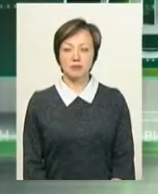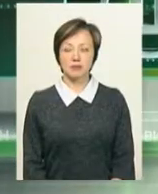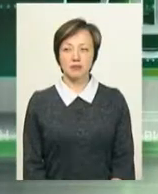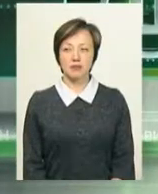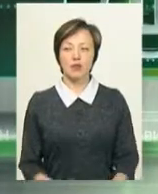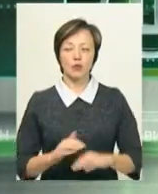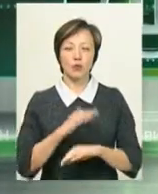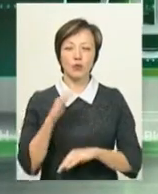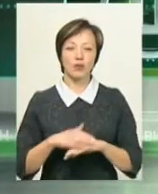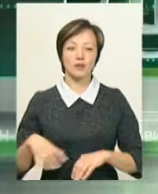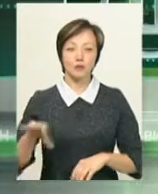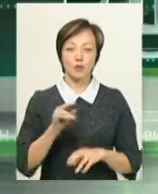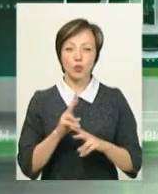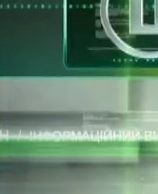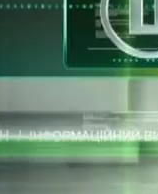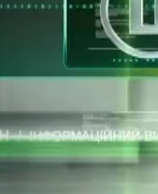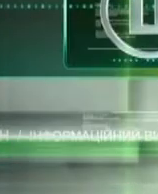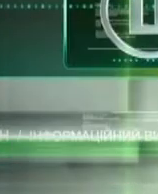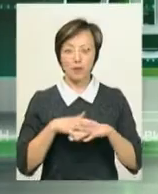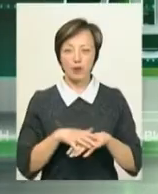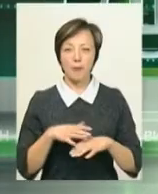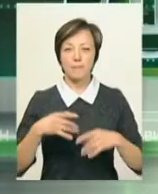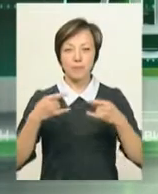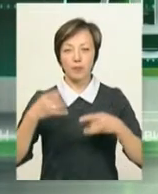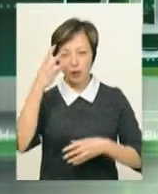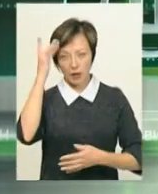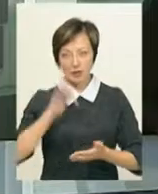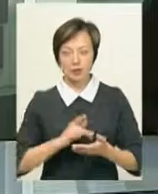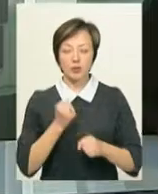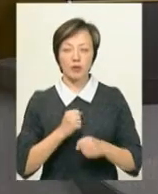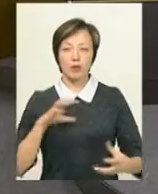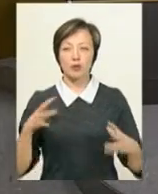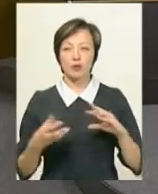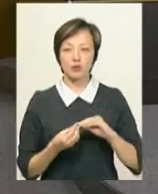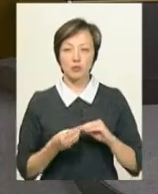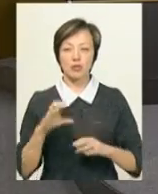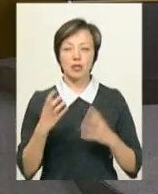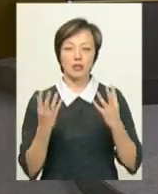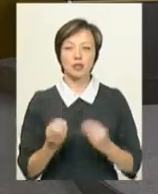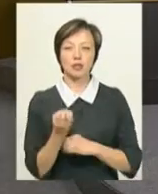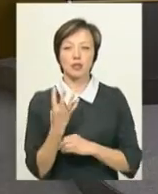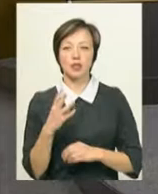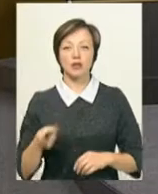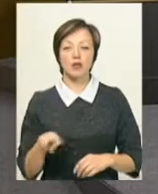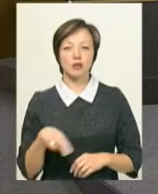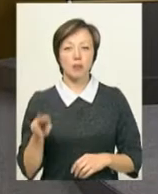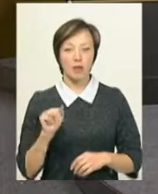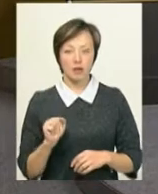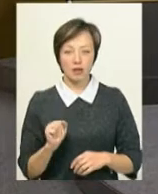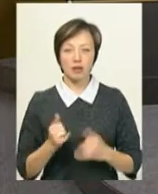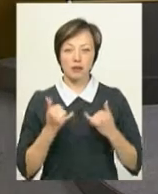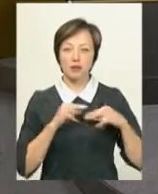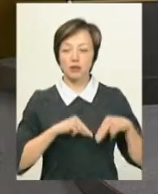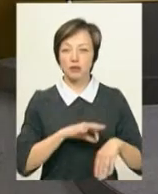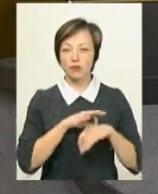Доброго вечора всім, хто разом із суспільним мовником Поділля Центр підбиватиме інформаційний підсумок середи 14 листопада. В